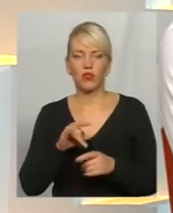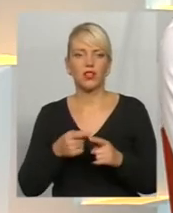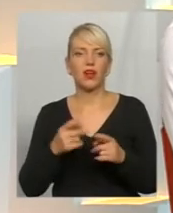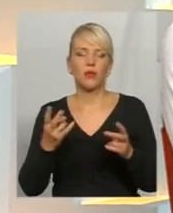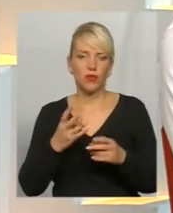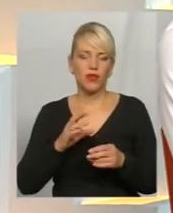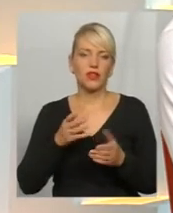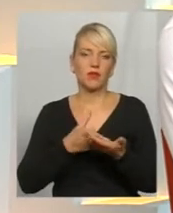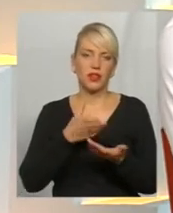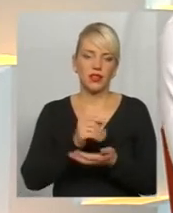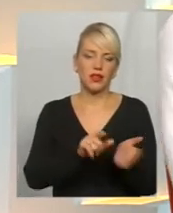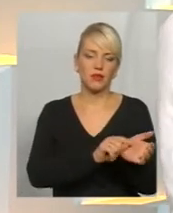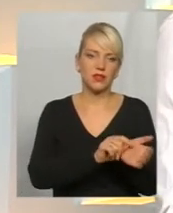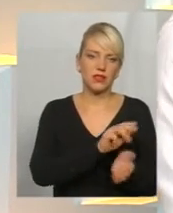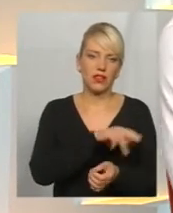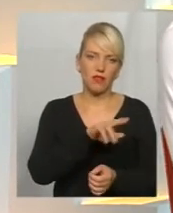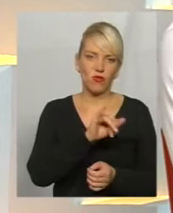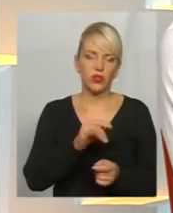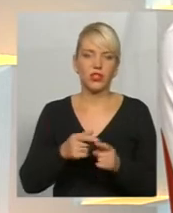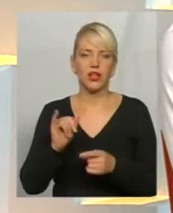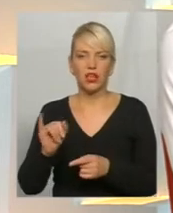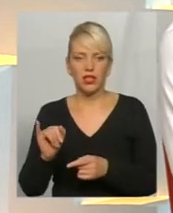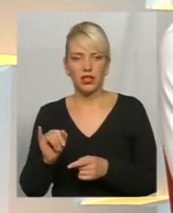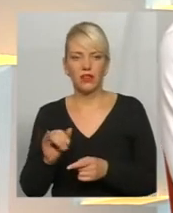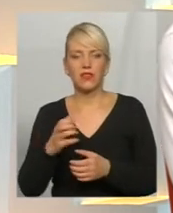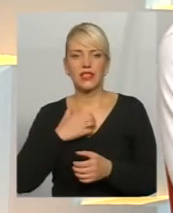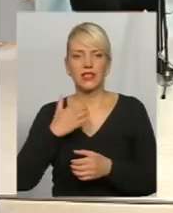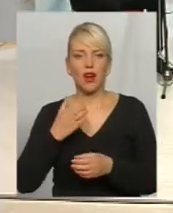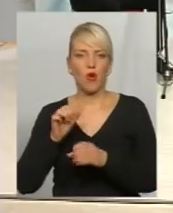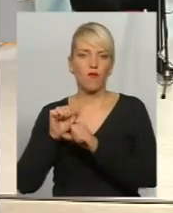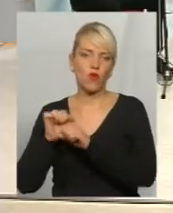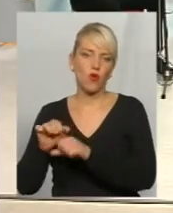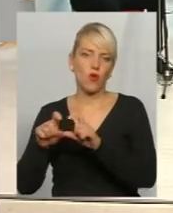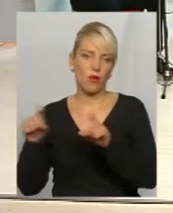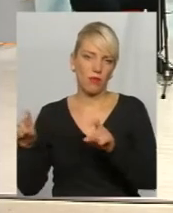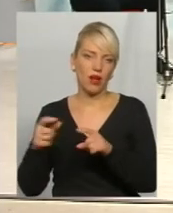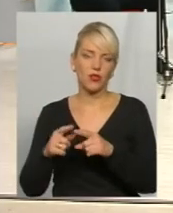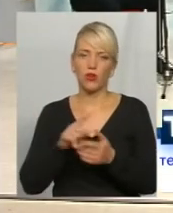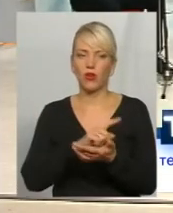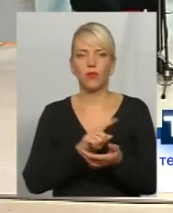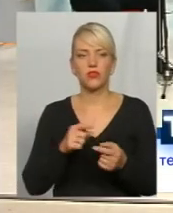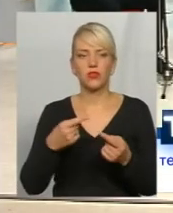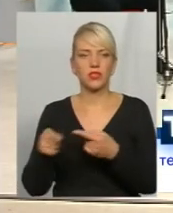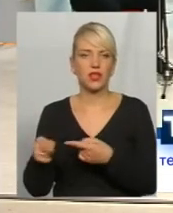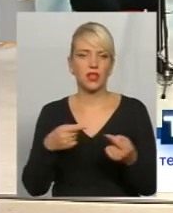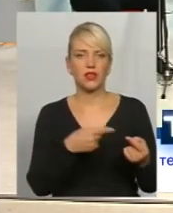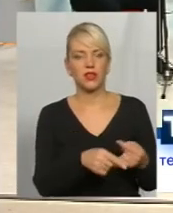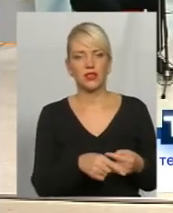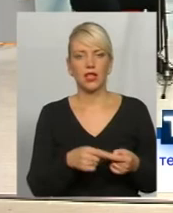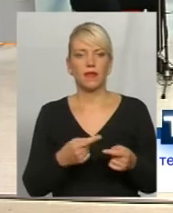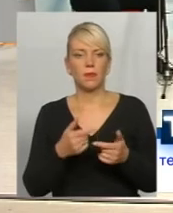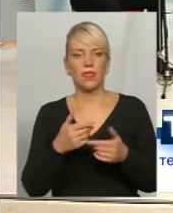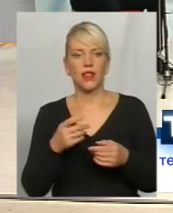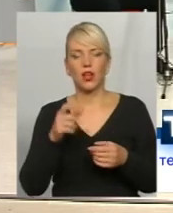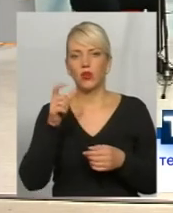сплачувати їх пенсійний фонд. Це обов'язково. Це обов'язково. Це різні речі, абсолютно. Вона не